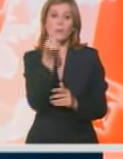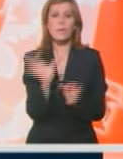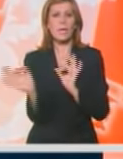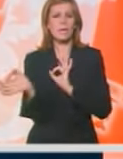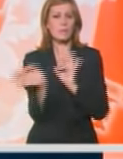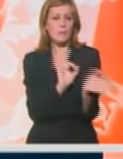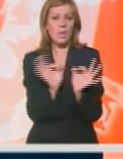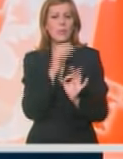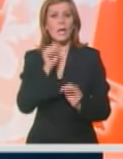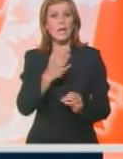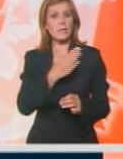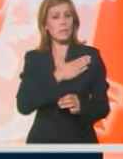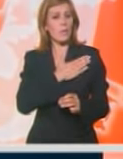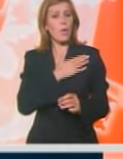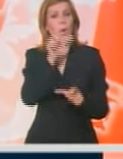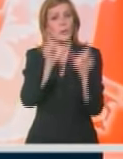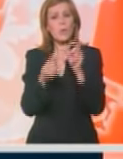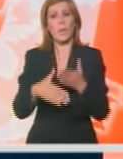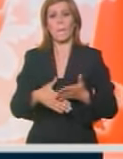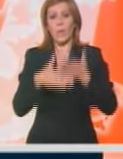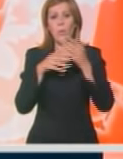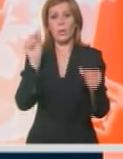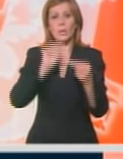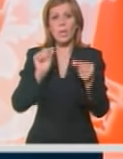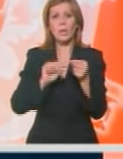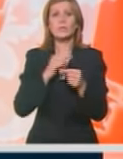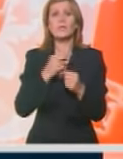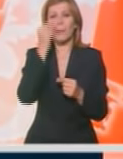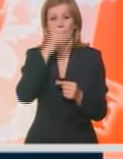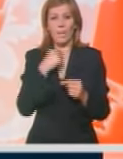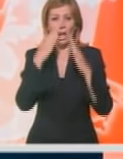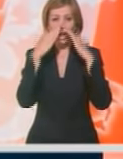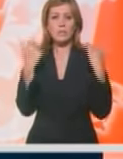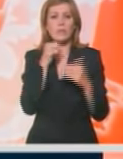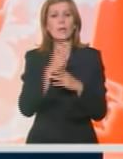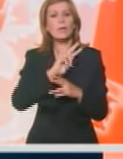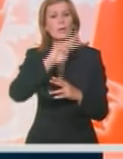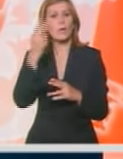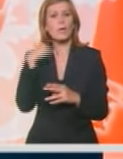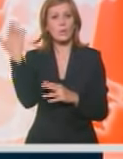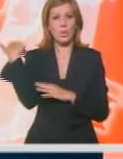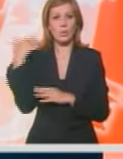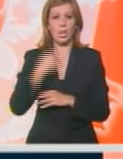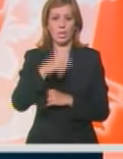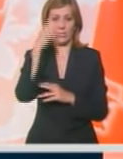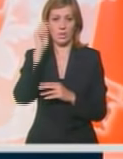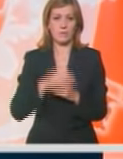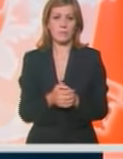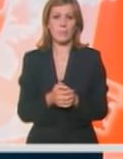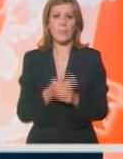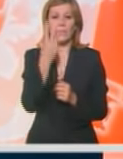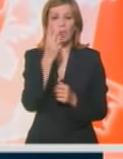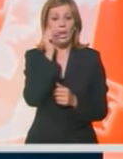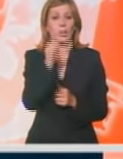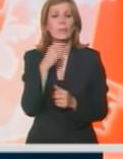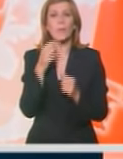spremna da svojim osobljem pomogne u zaštiti manastira i drugih istorijskih građevina. Dve osobe